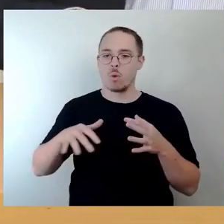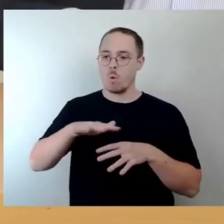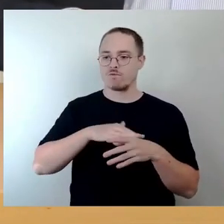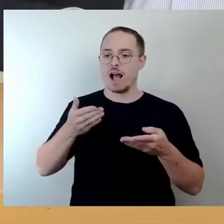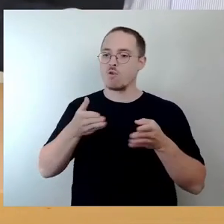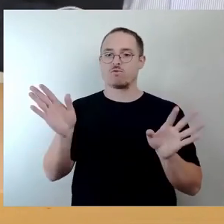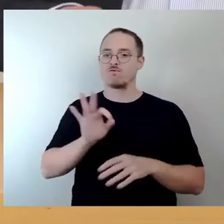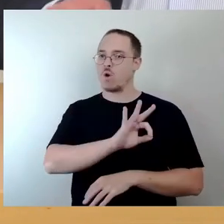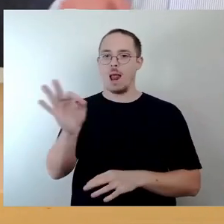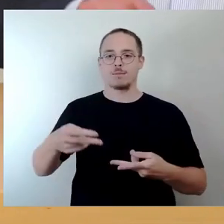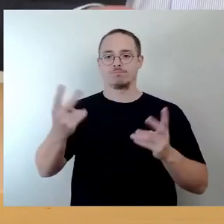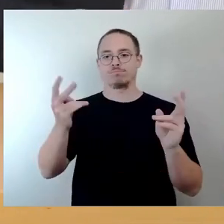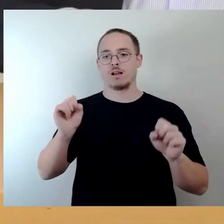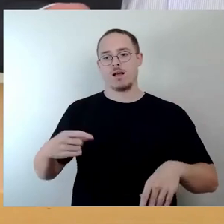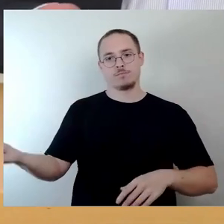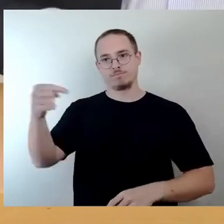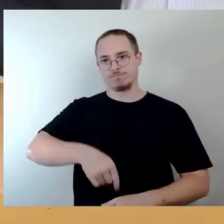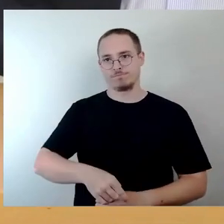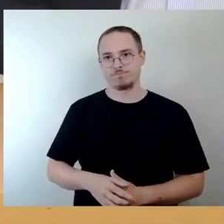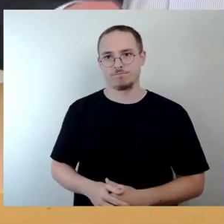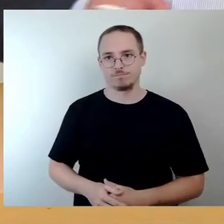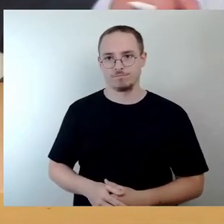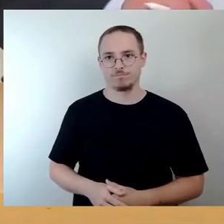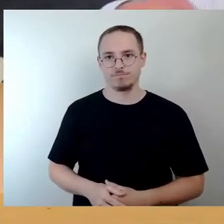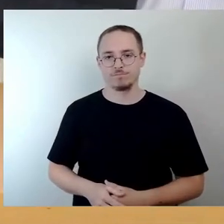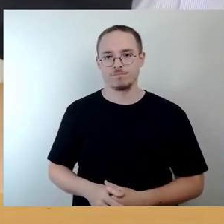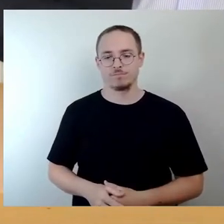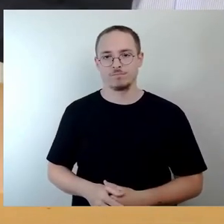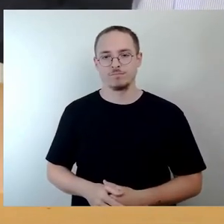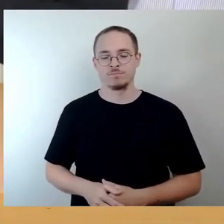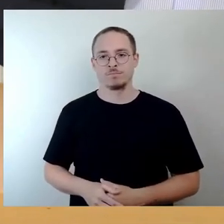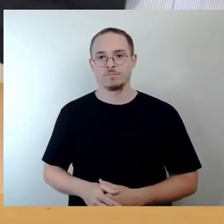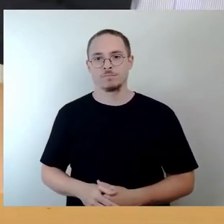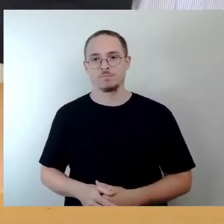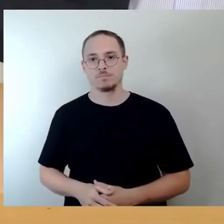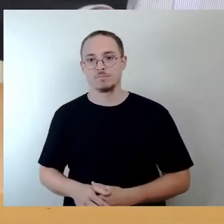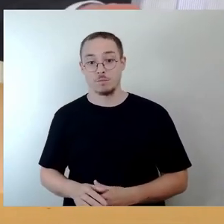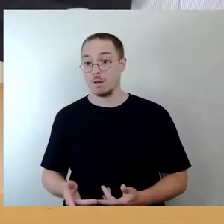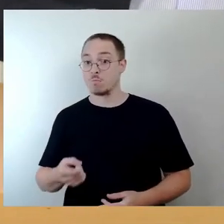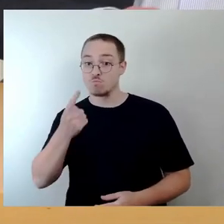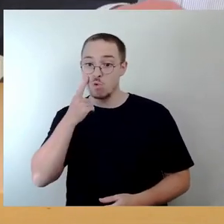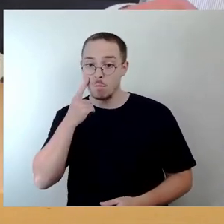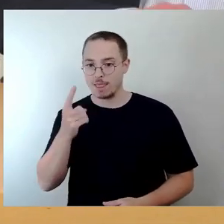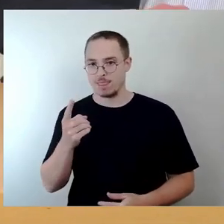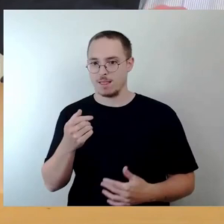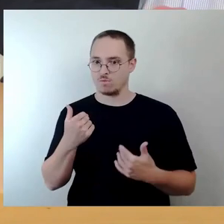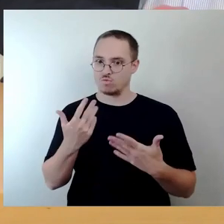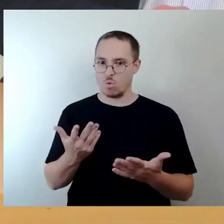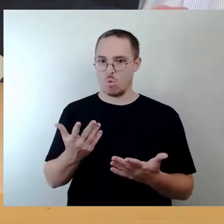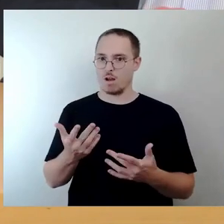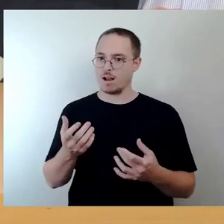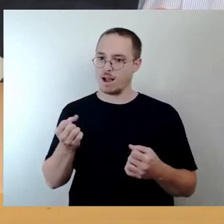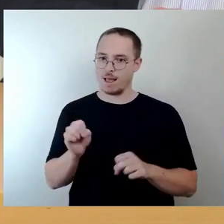was zurzeit, ich will ausdrücklich sagen, zurzeit dagegen spricht, sind sehr vielfältig. Das sind